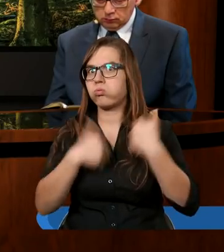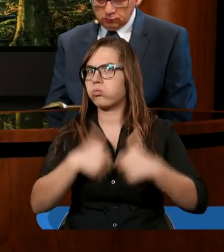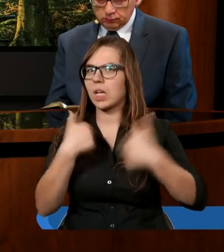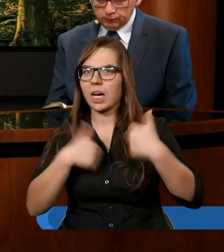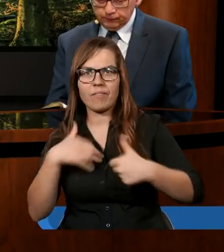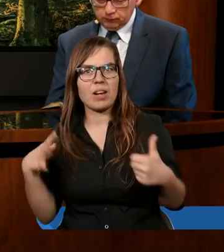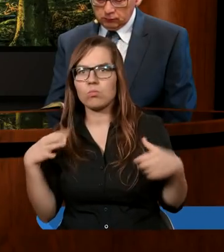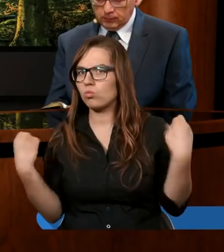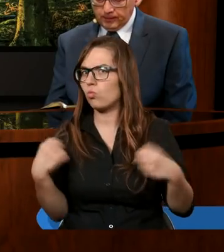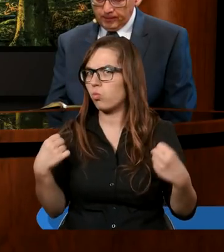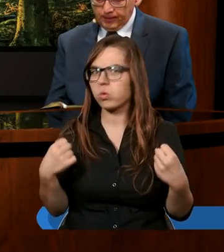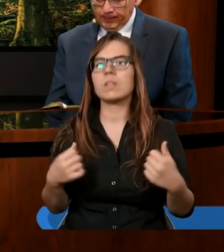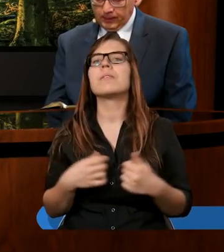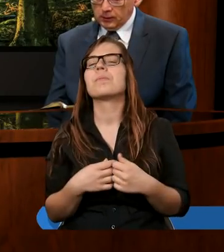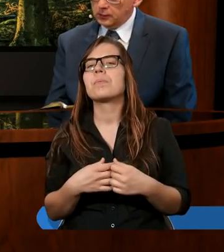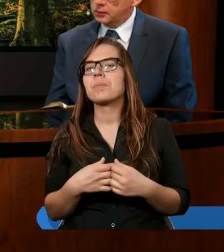Tak.